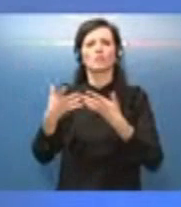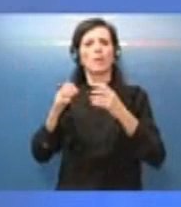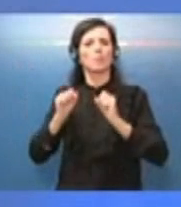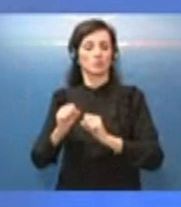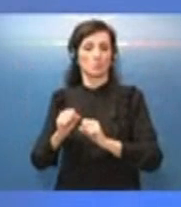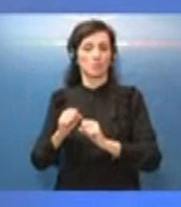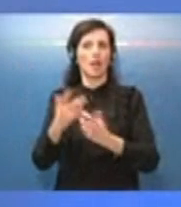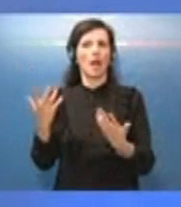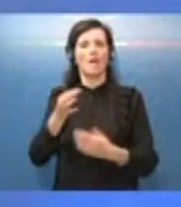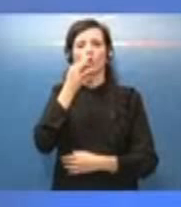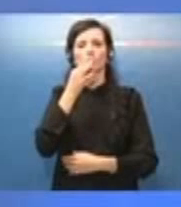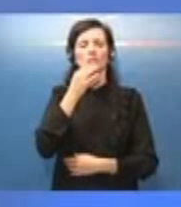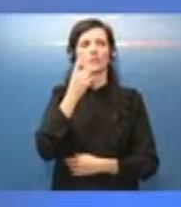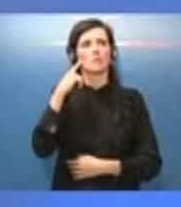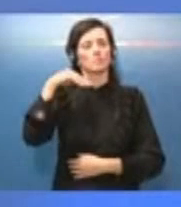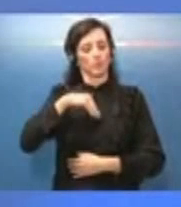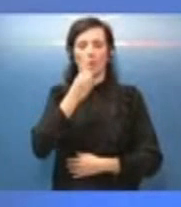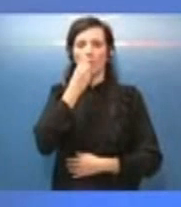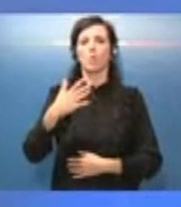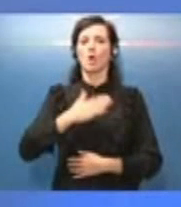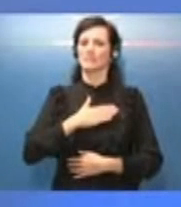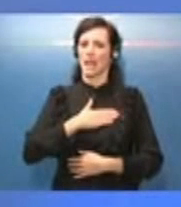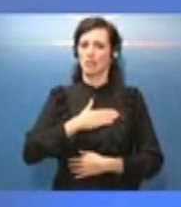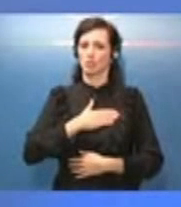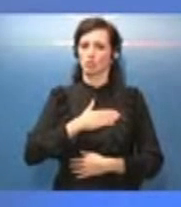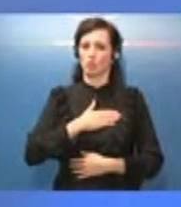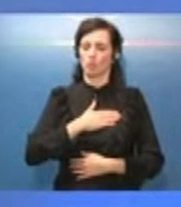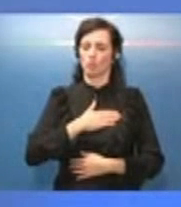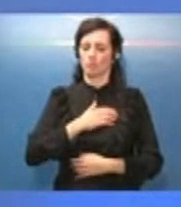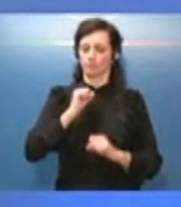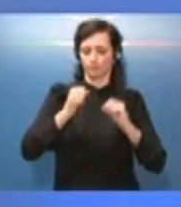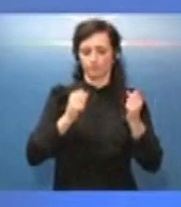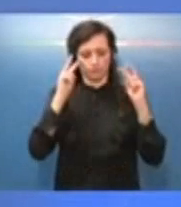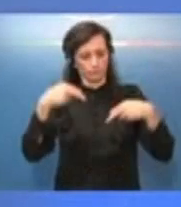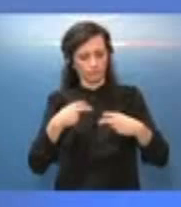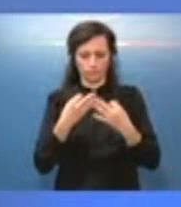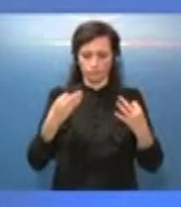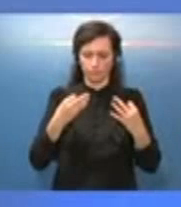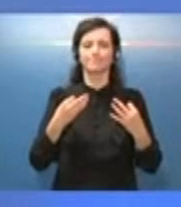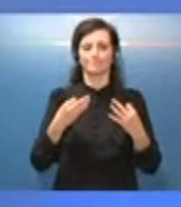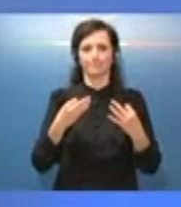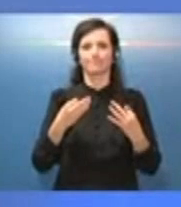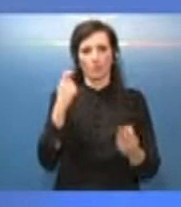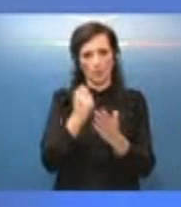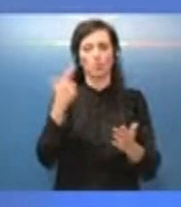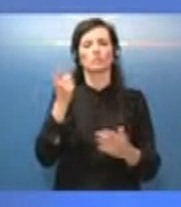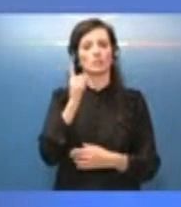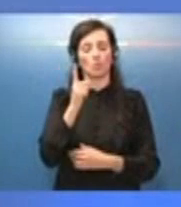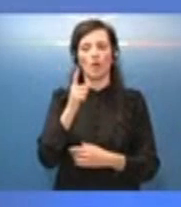quella di chiedersi se è possibile mantenere questa struttura senza